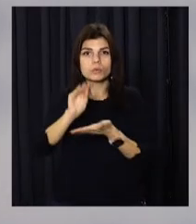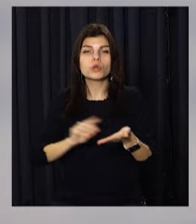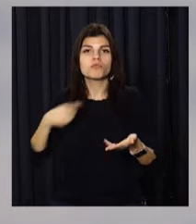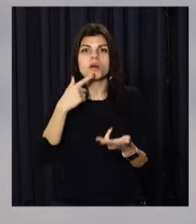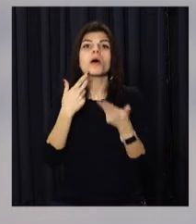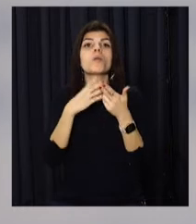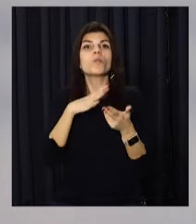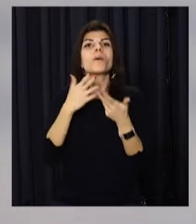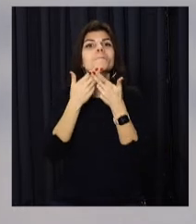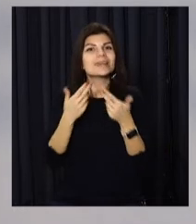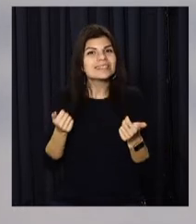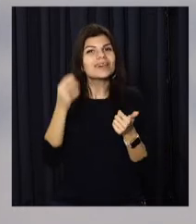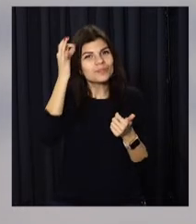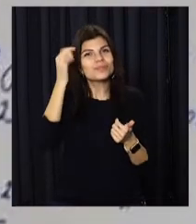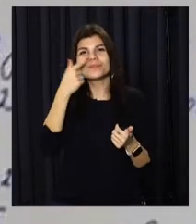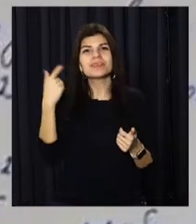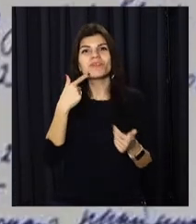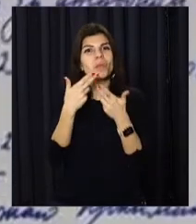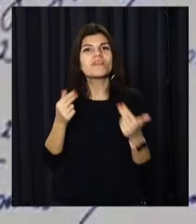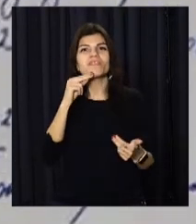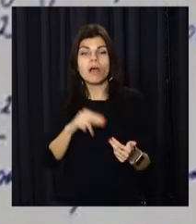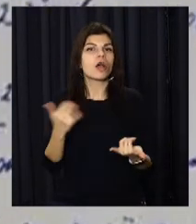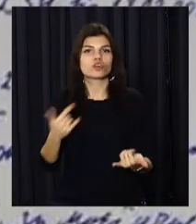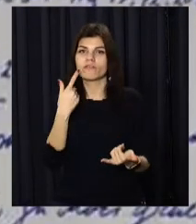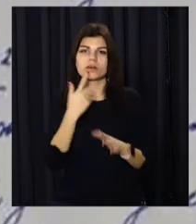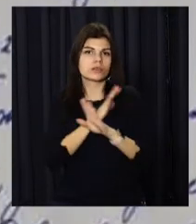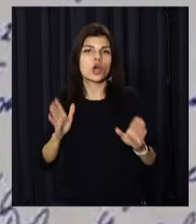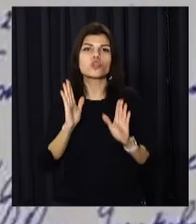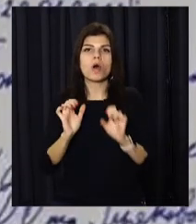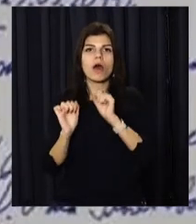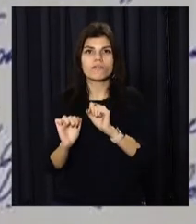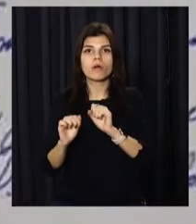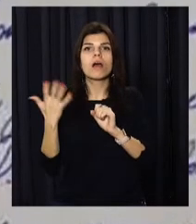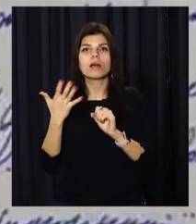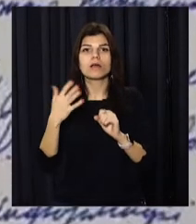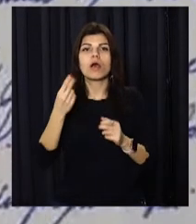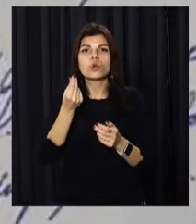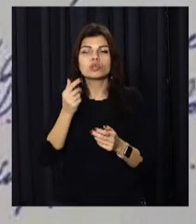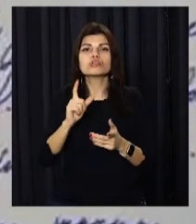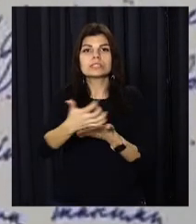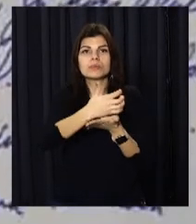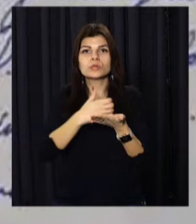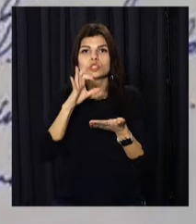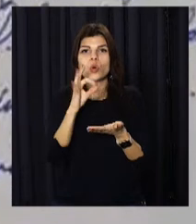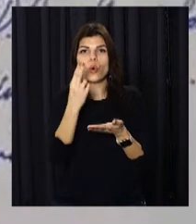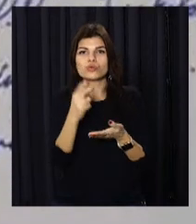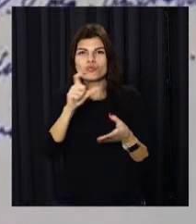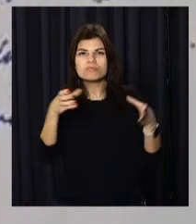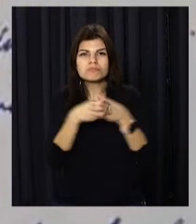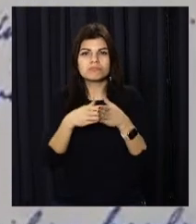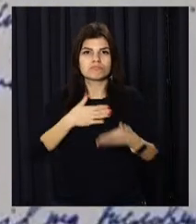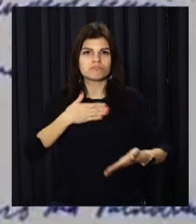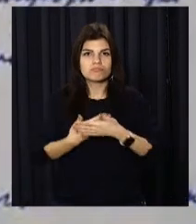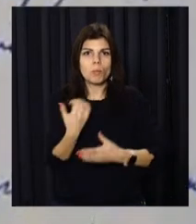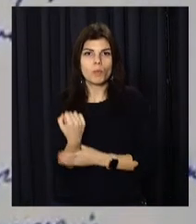визнає своїми єдиними захисниками, виключно приватних адвокатів, яких найняли на гроші, що зібрали в соціальних мережах в